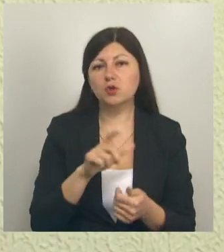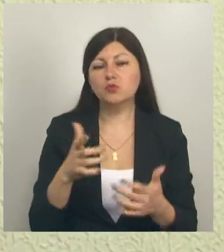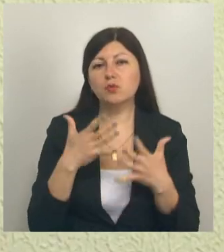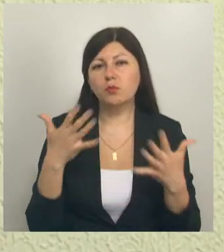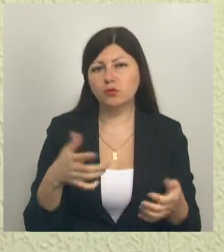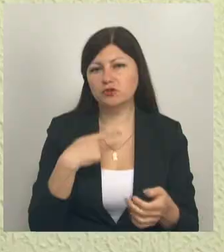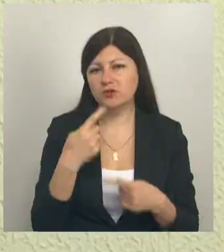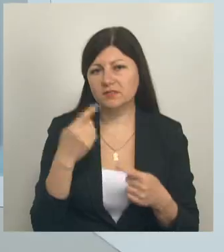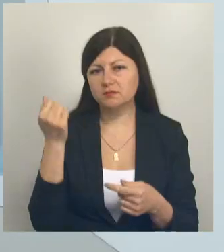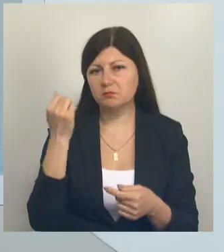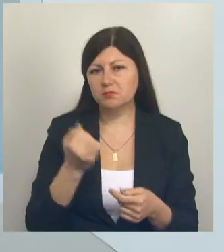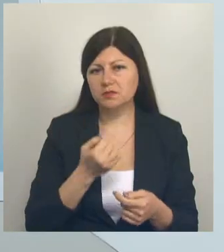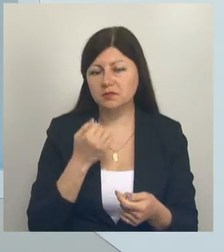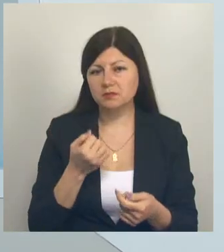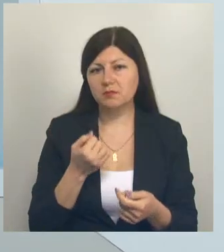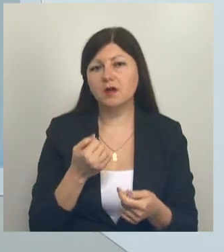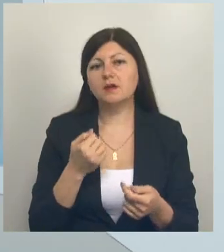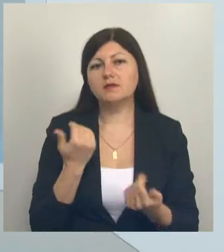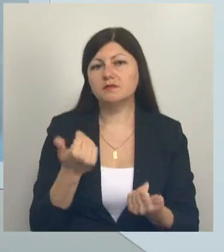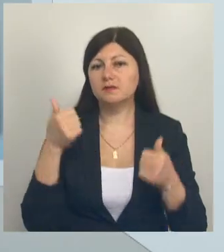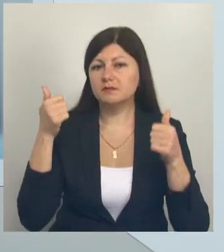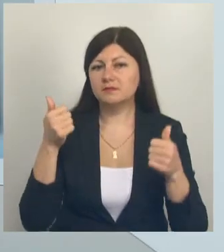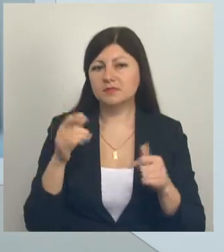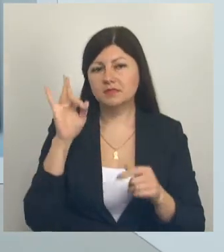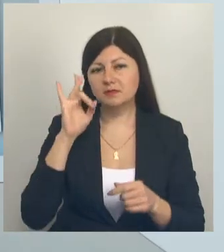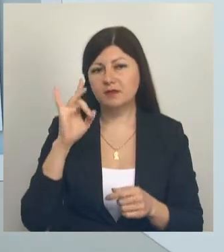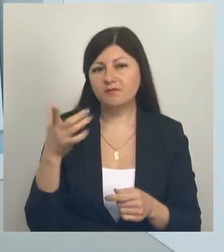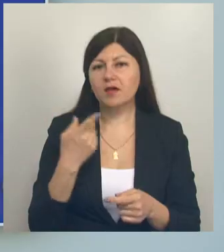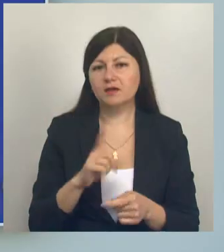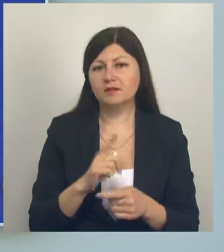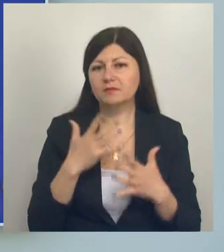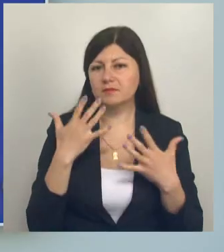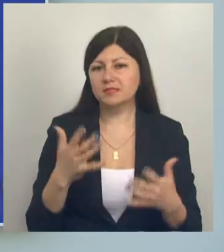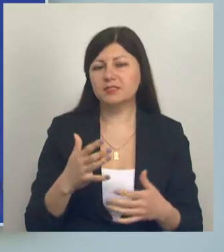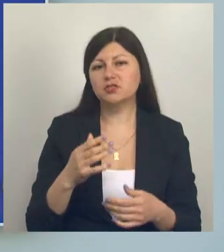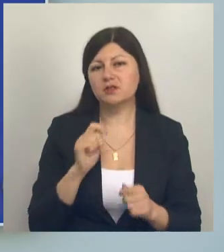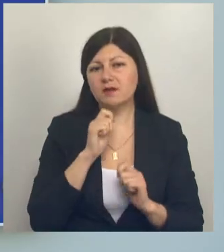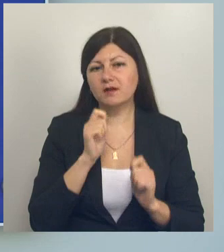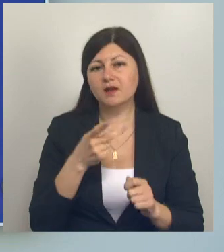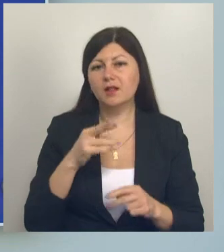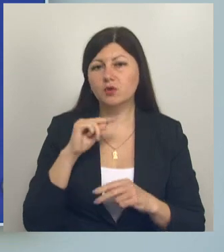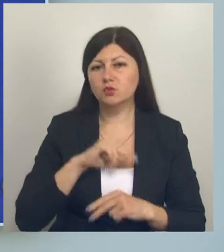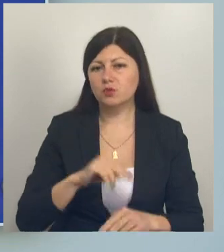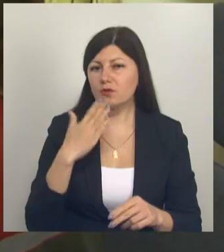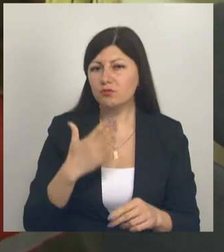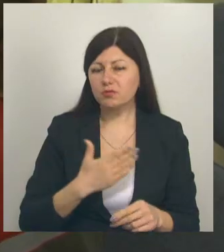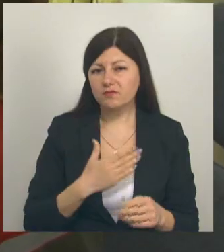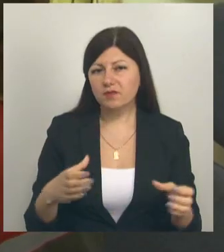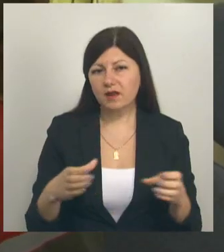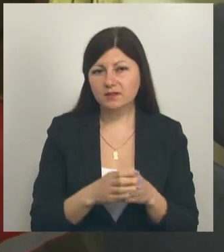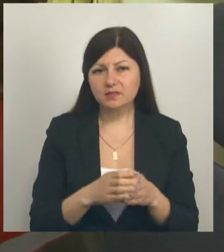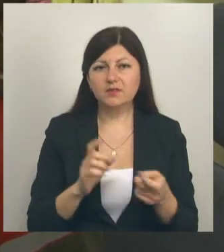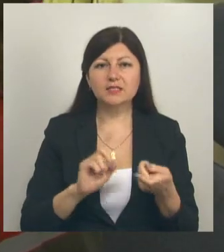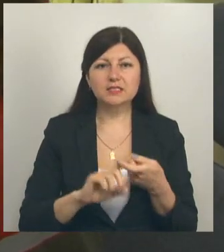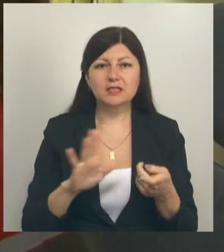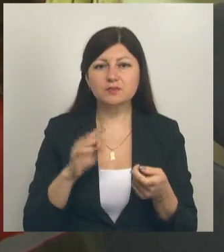говорить спасибо. Занесение на областной аллею славы – престижная награда для трудолюбивого коллектива. В организации не скрывают, к независимой